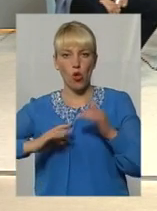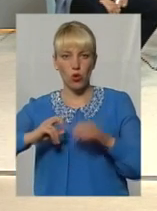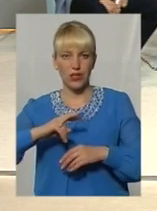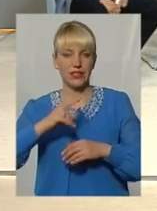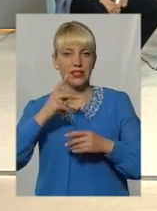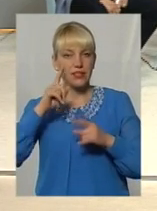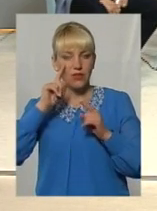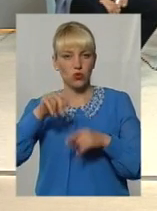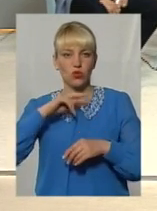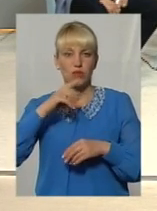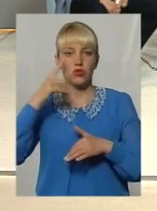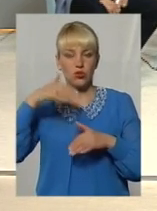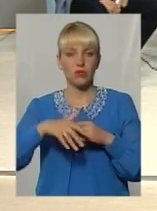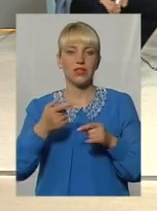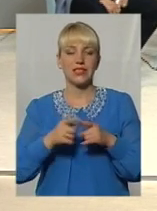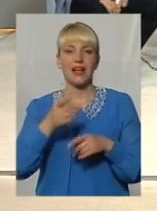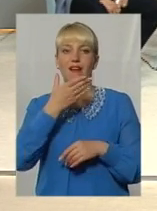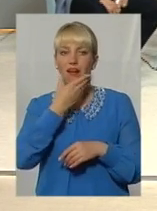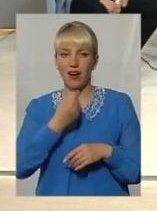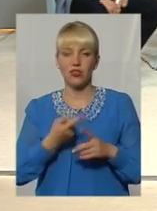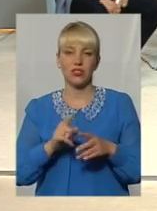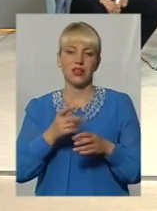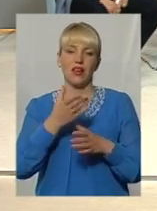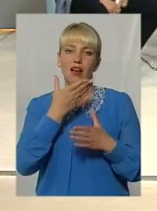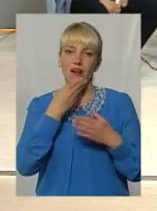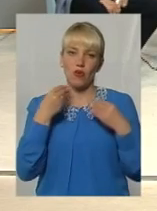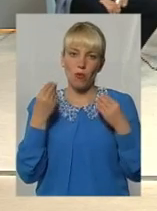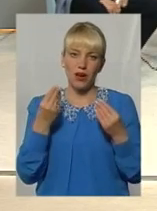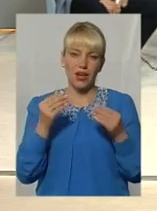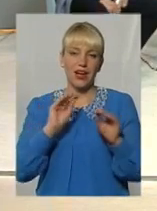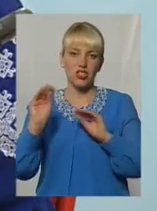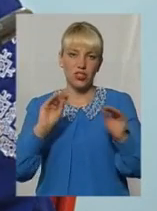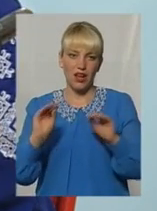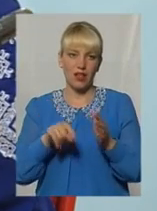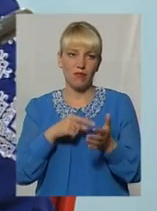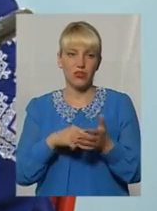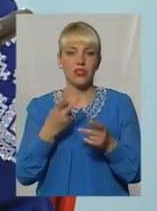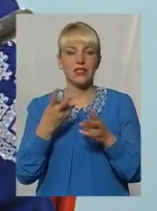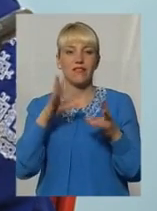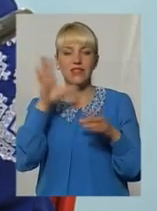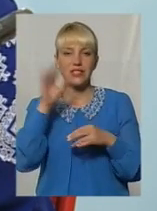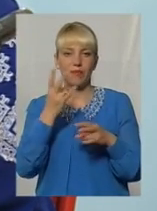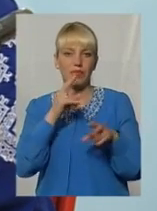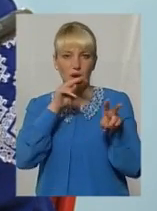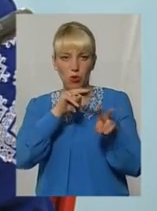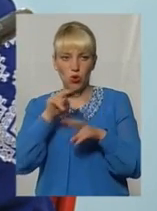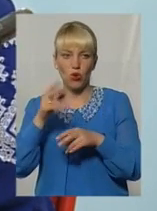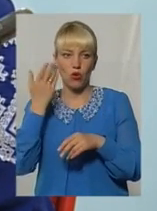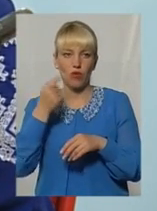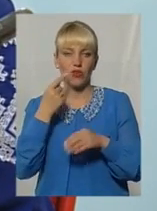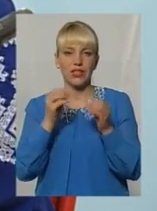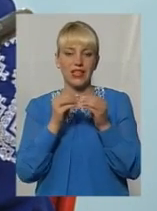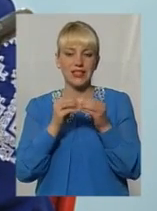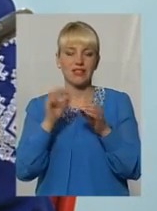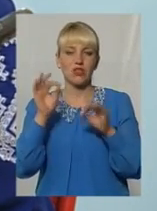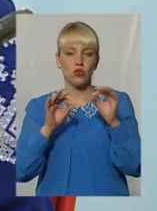Зрозуміло, що дуже гарно. Це надзвичайно прикрашає наше місто, але за цим треба доглядати. Коли кажуть, що 10% приживаємось